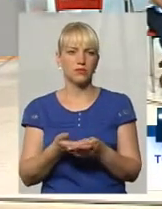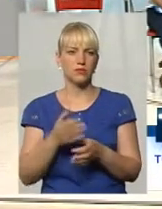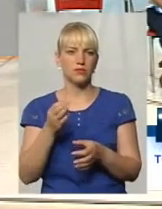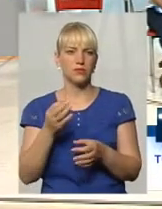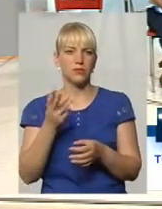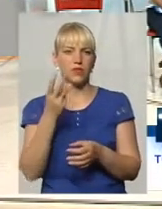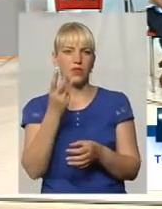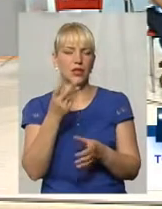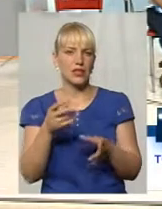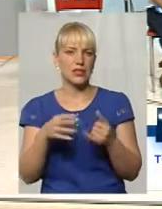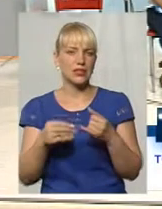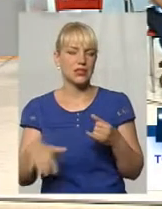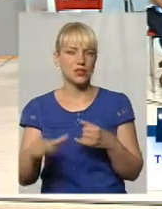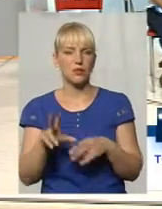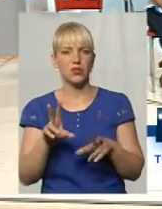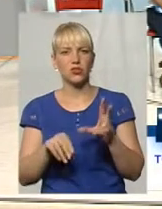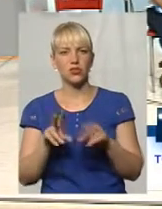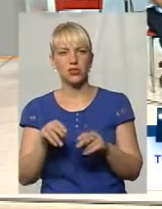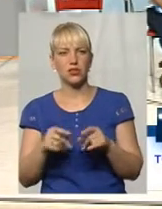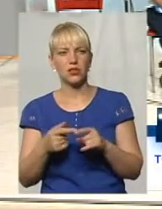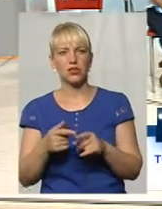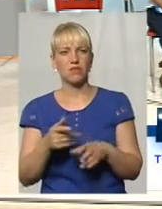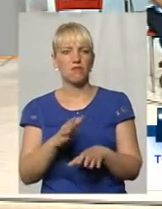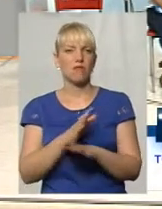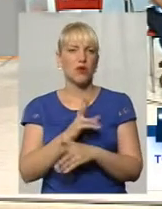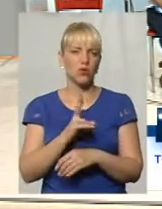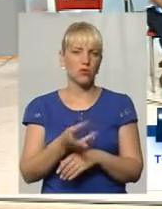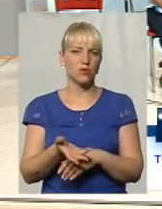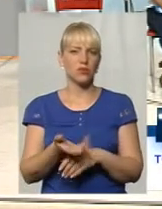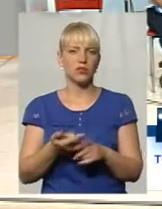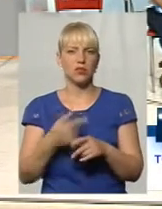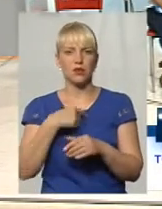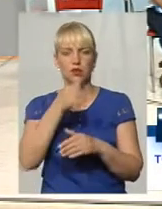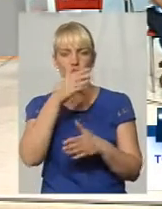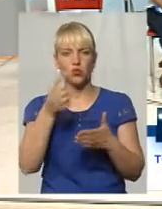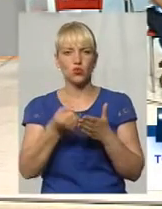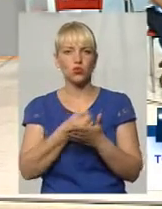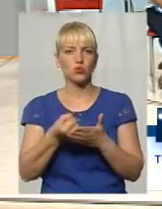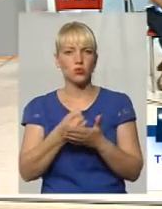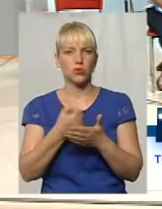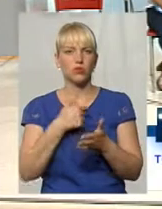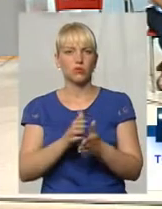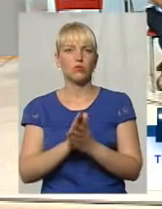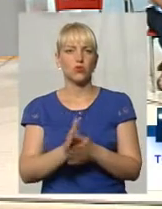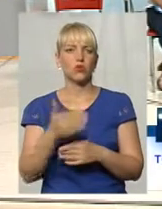мабуть, це туди, і цілкі, я масліпаж, це туди,